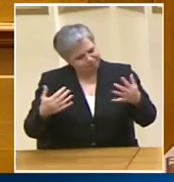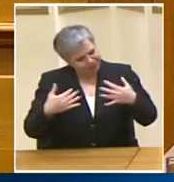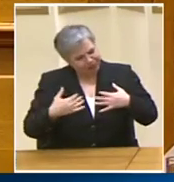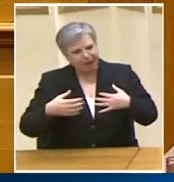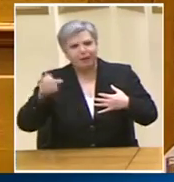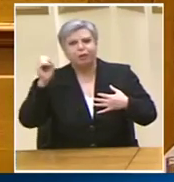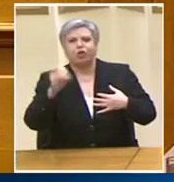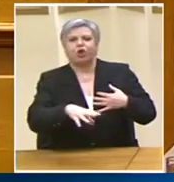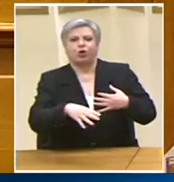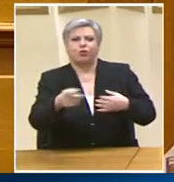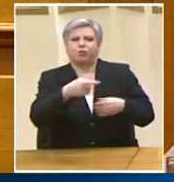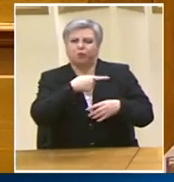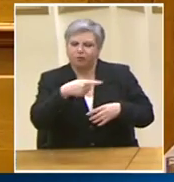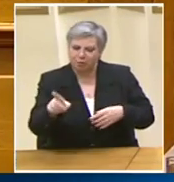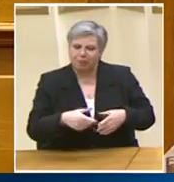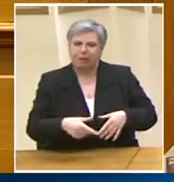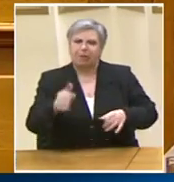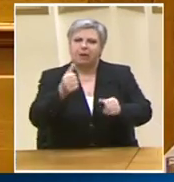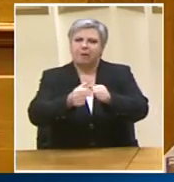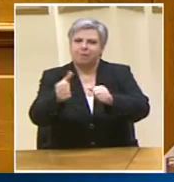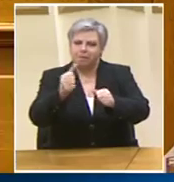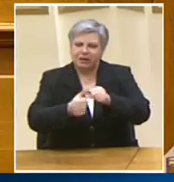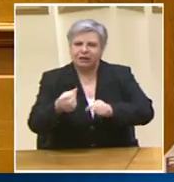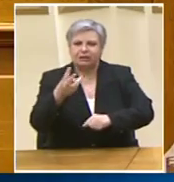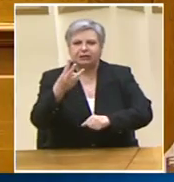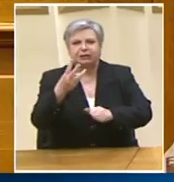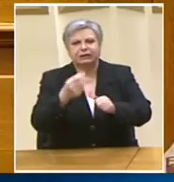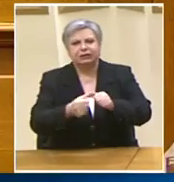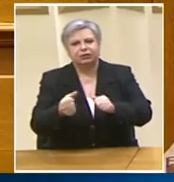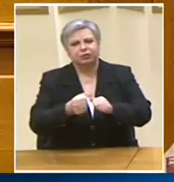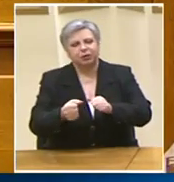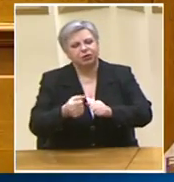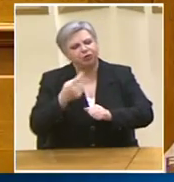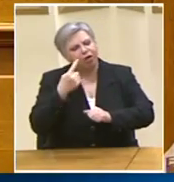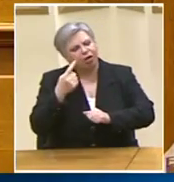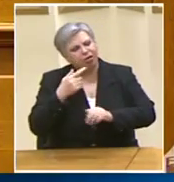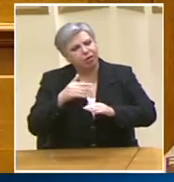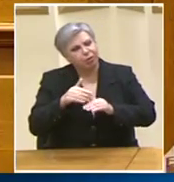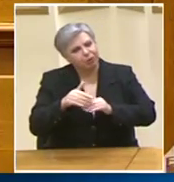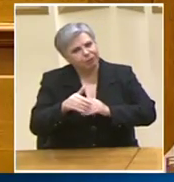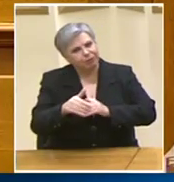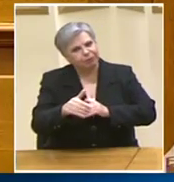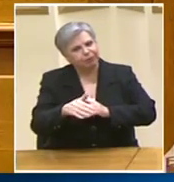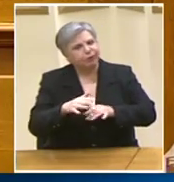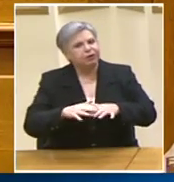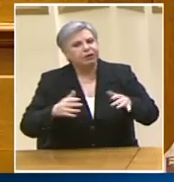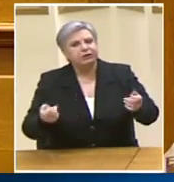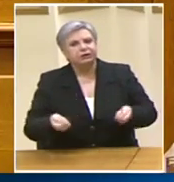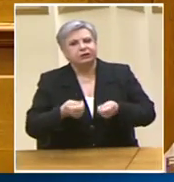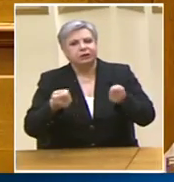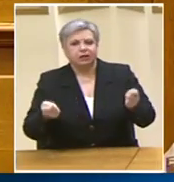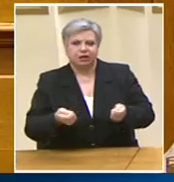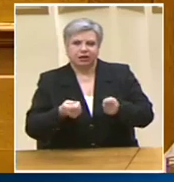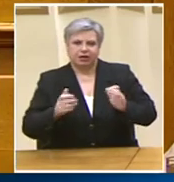μήνε Και καλά το πρώτο τρίμηνο Να δούμε πότε θα ξεκινήσουν οι εργασίες Οι μόνες εργασίες που έχουν ξεκινήσει Είναι